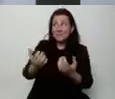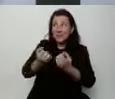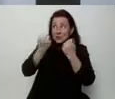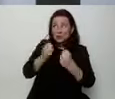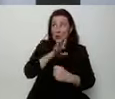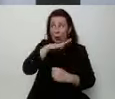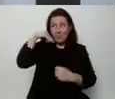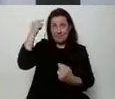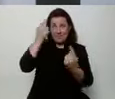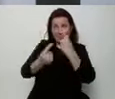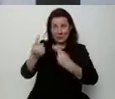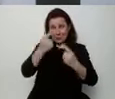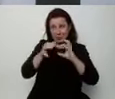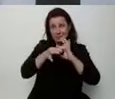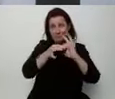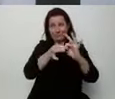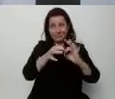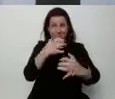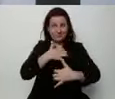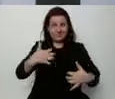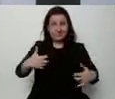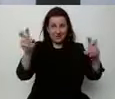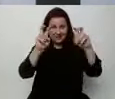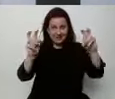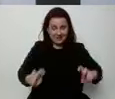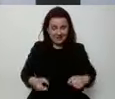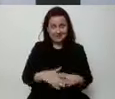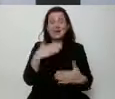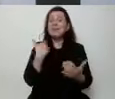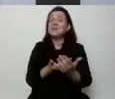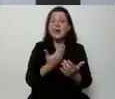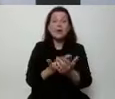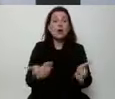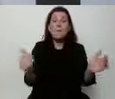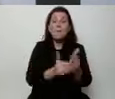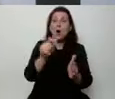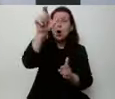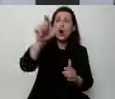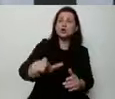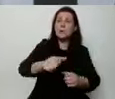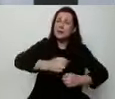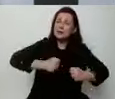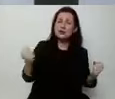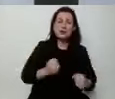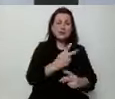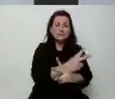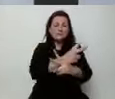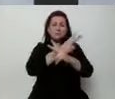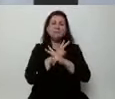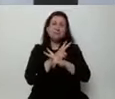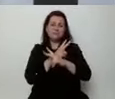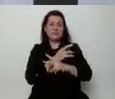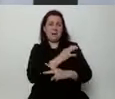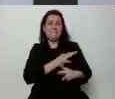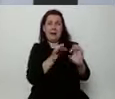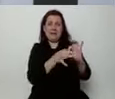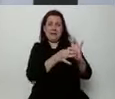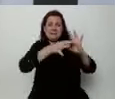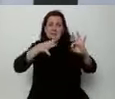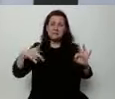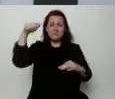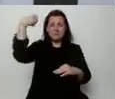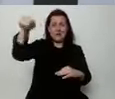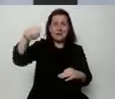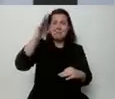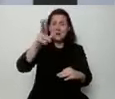chodzi o kryzys gospodarczy. I dlatego konieczny jest silny, niezależny od partii prezydent, który będzie patrzył